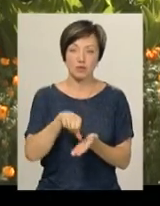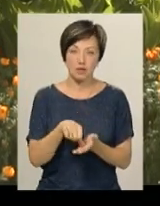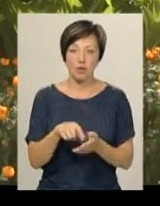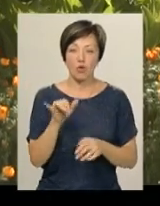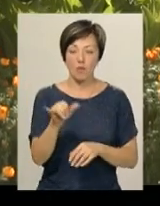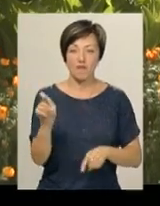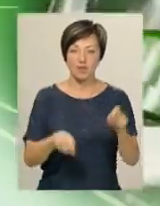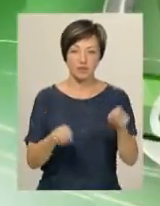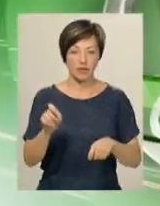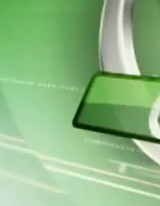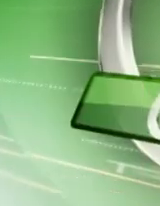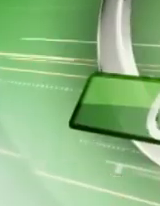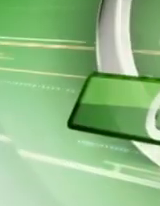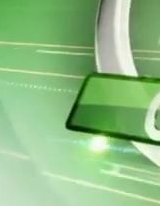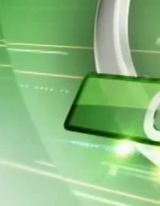у фестивалі.